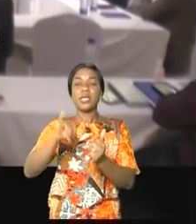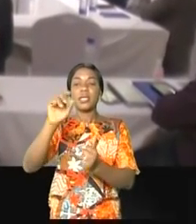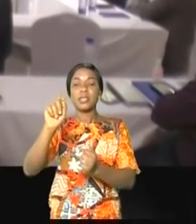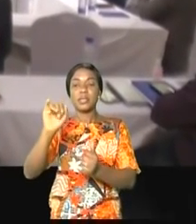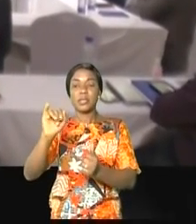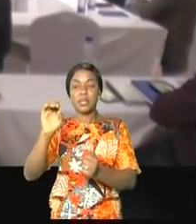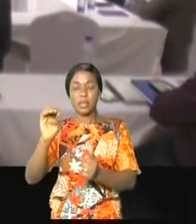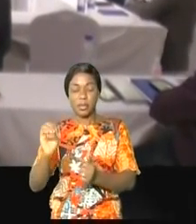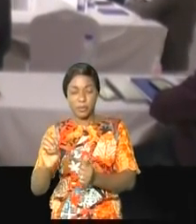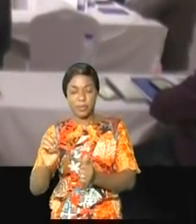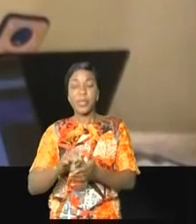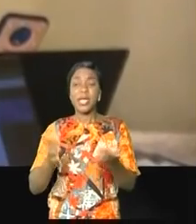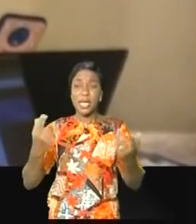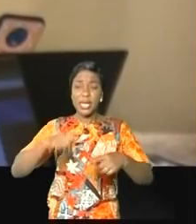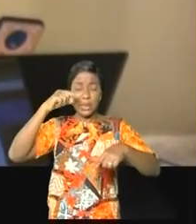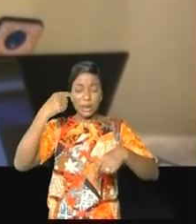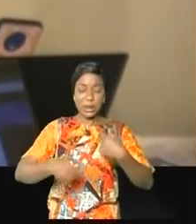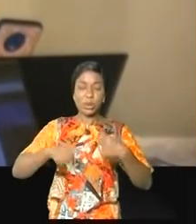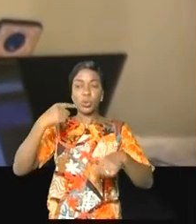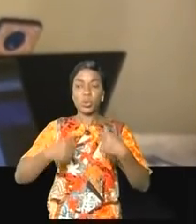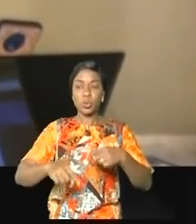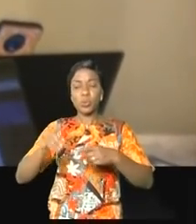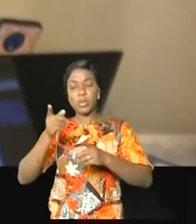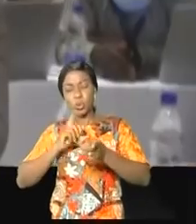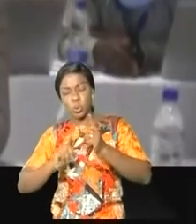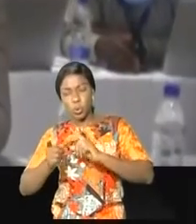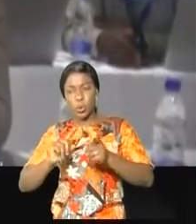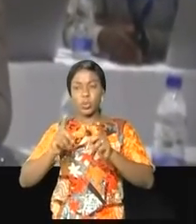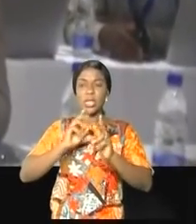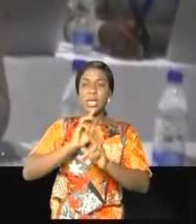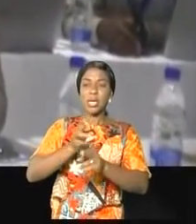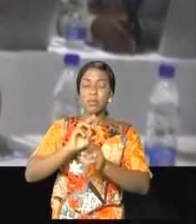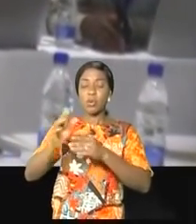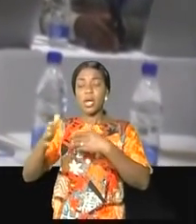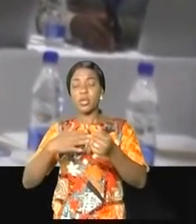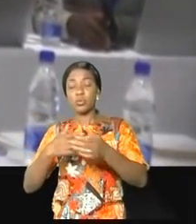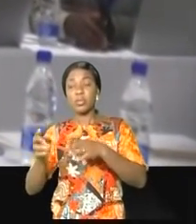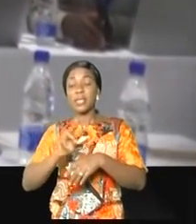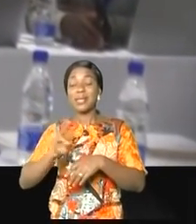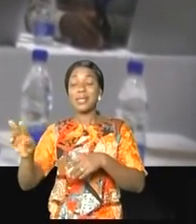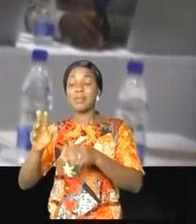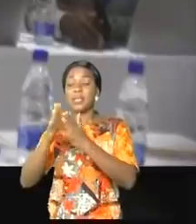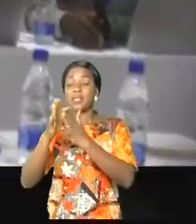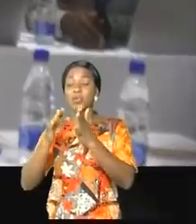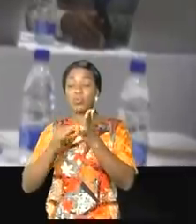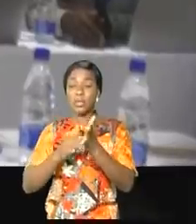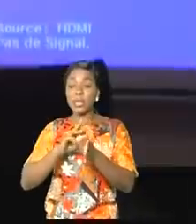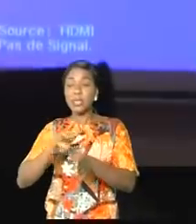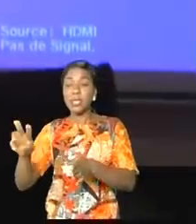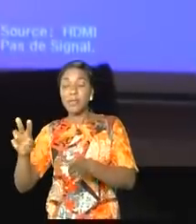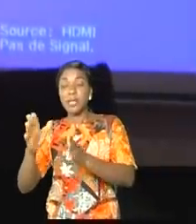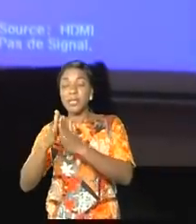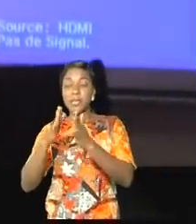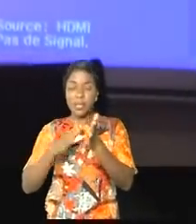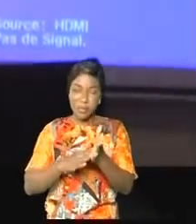un débat houleux axé sur la mise en commun du rapport assoupli 2018-2019 et premier semestre